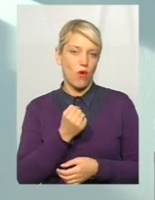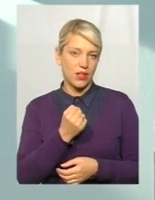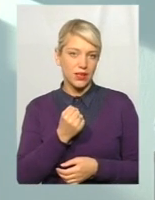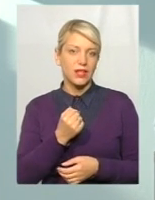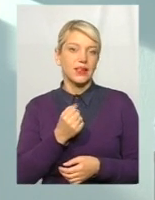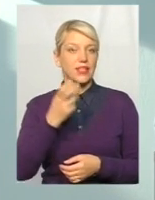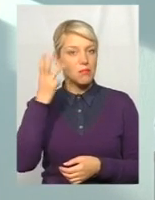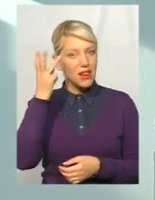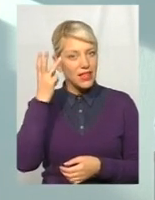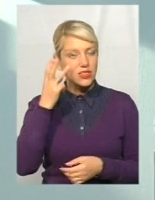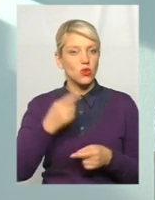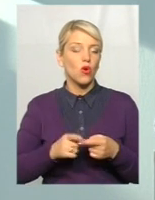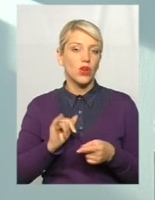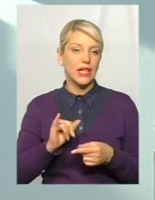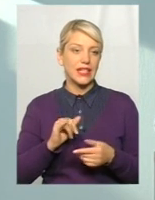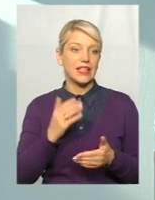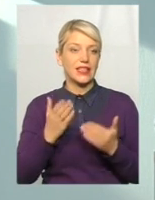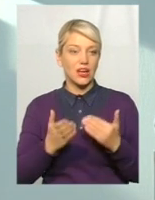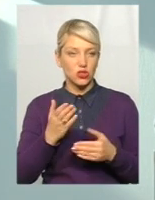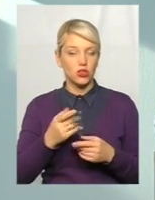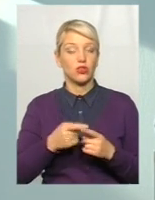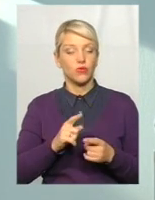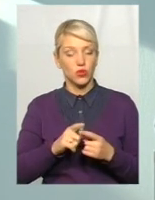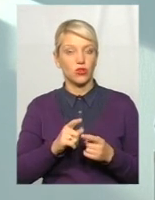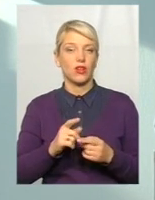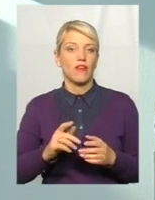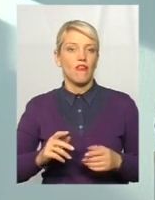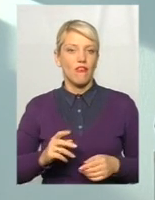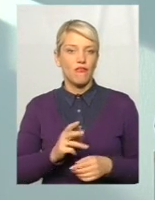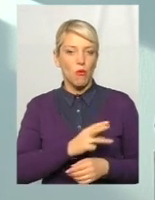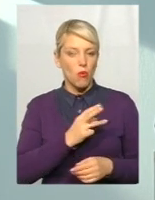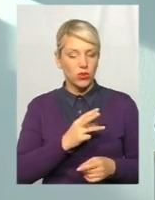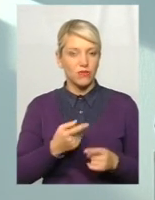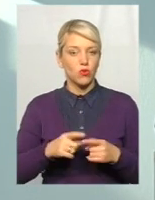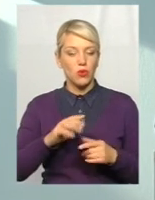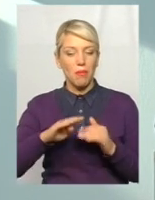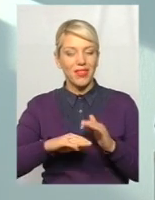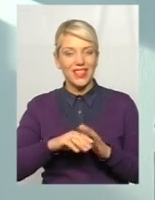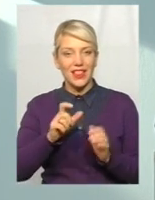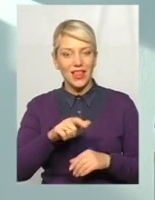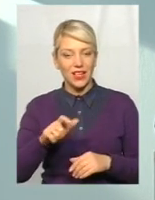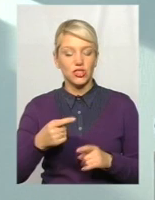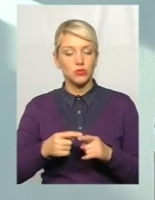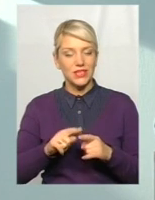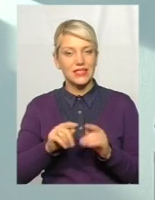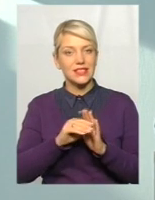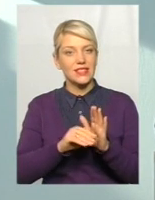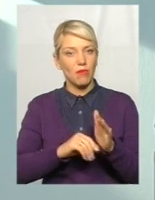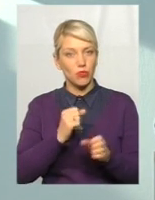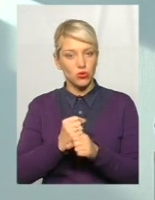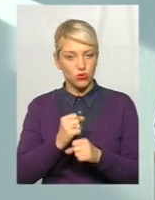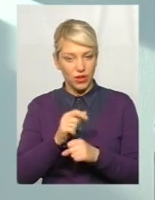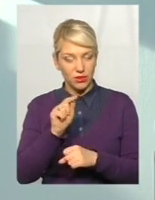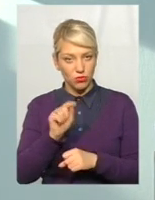воно, скажімо так, мотивує підлеглих, щоб ця система має стояти, система має працювати, то це найкоротший шлях.